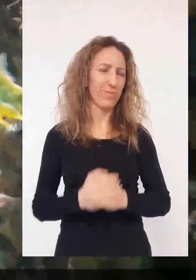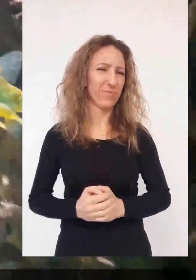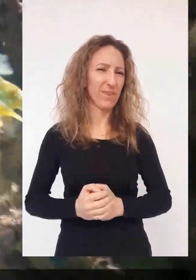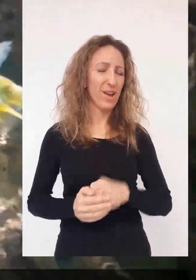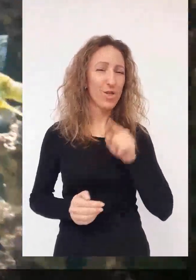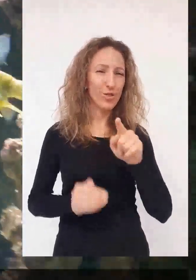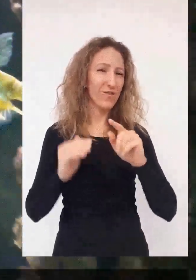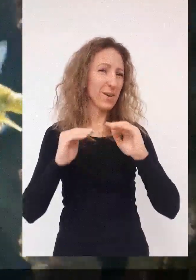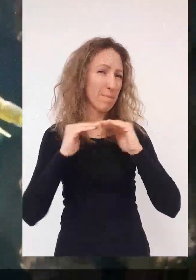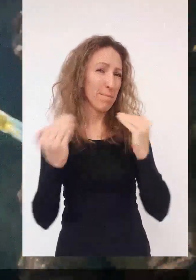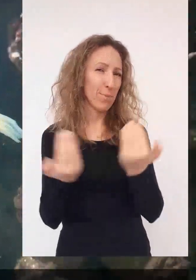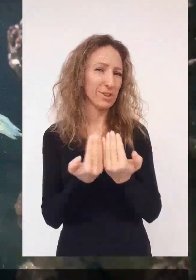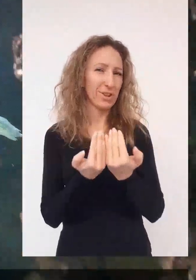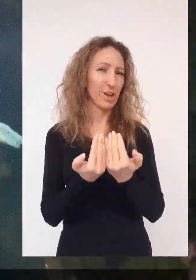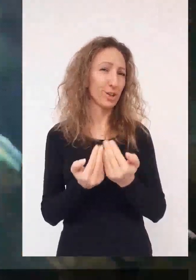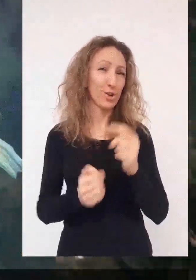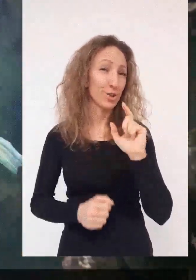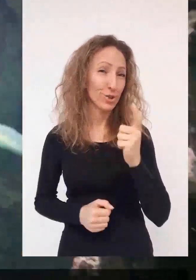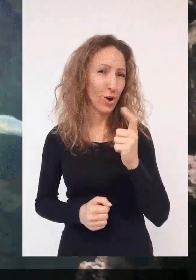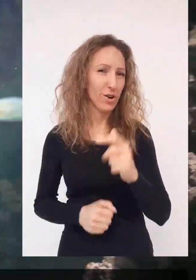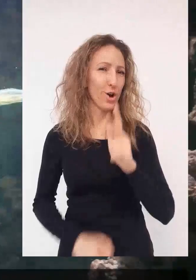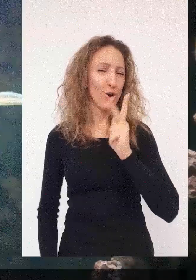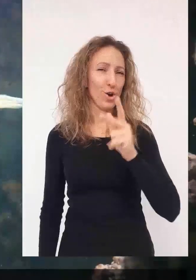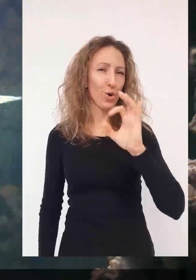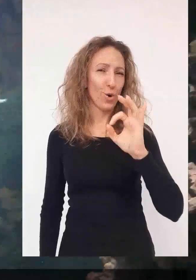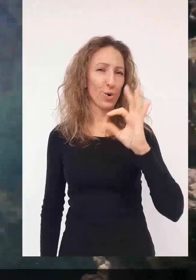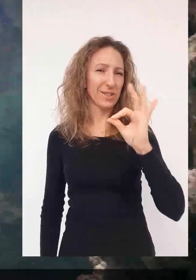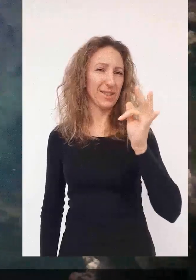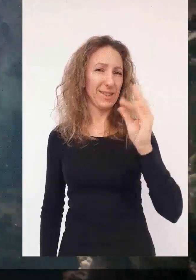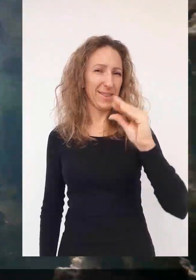Poznaj Kosterę rogatą.